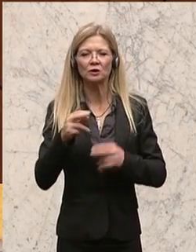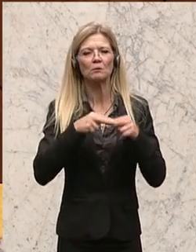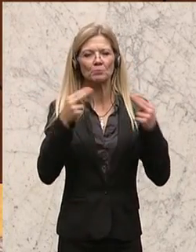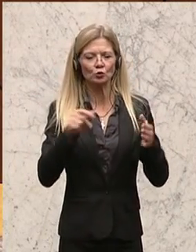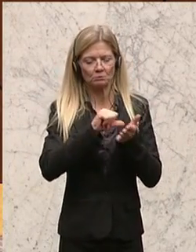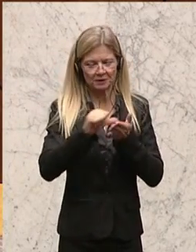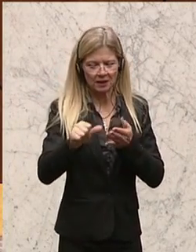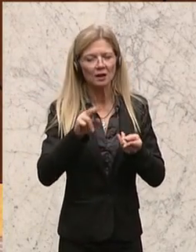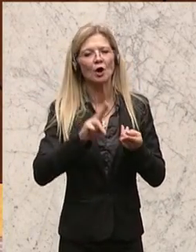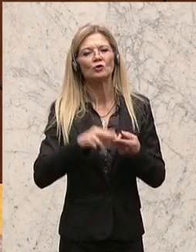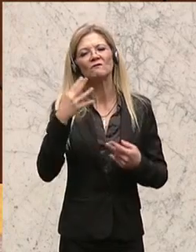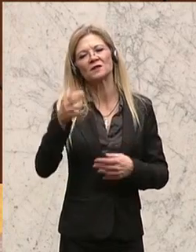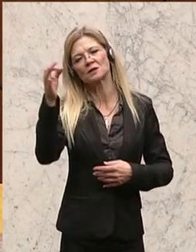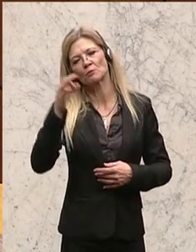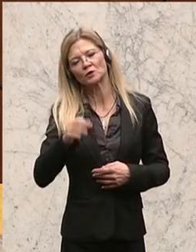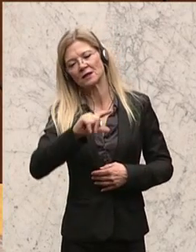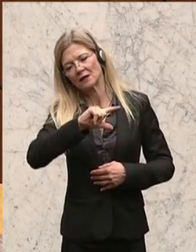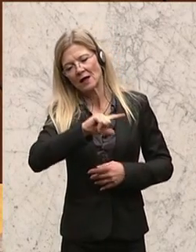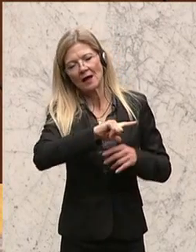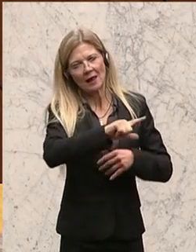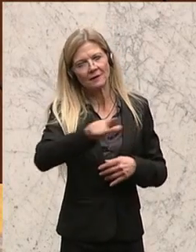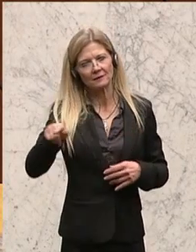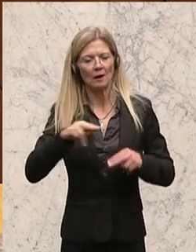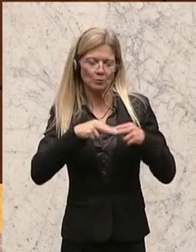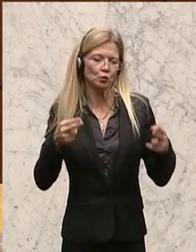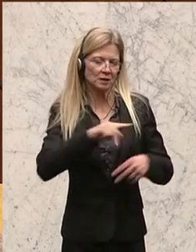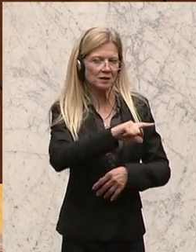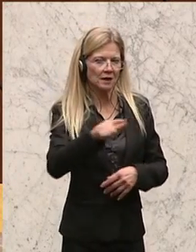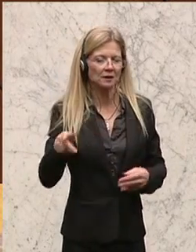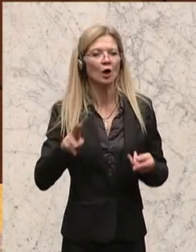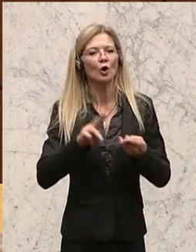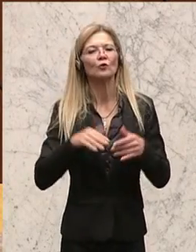40 Prozent das Land oder die Länder, die Bundesländer, und dann gibt es auf Länderebene eine...